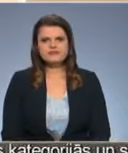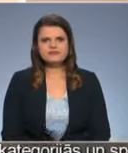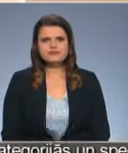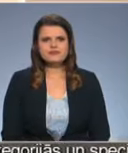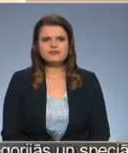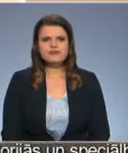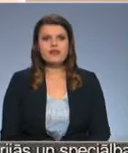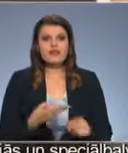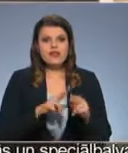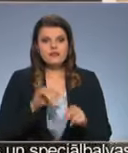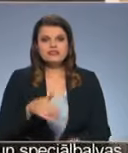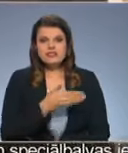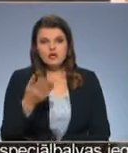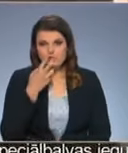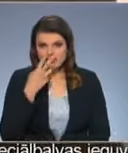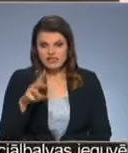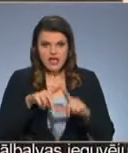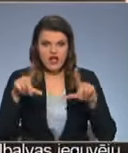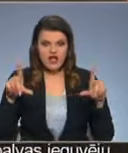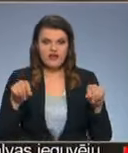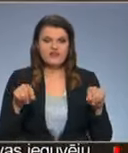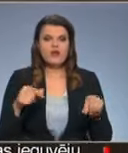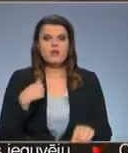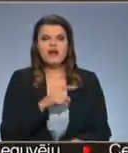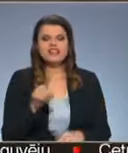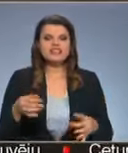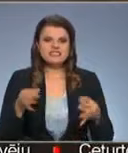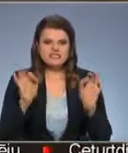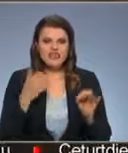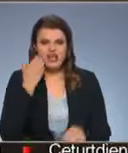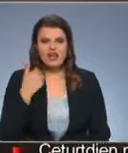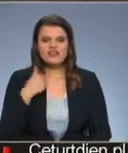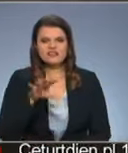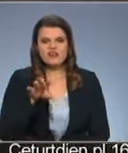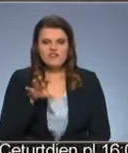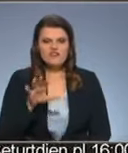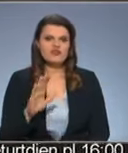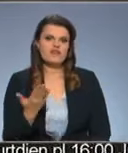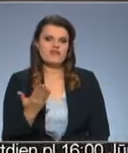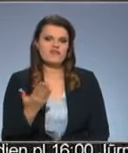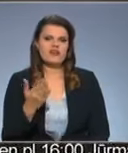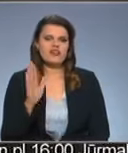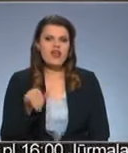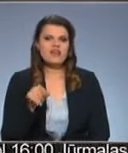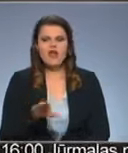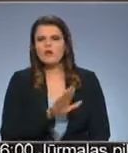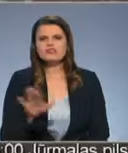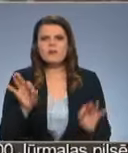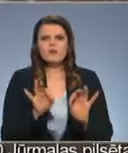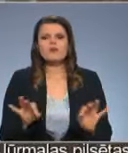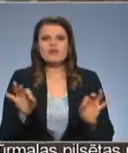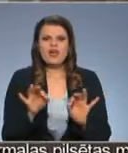Tāpēc, ja jūs skatāt, man ir svarīgi, kad es fotogrāfēju, lai tajos nebūtu nekas